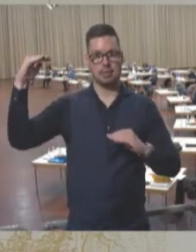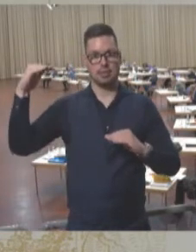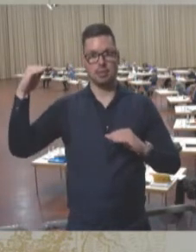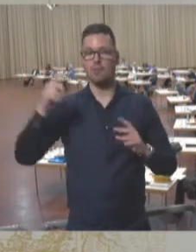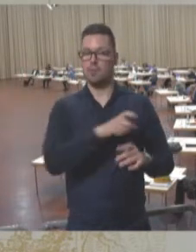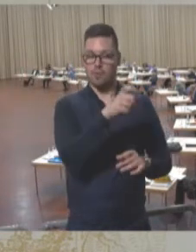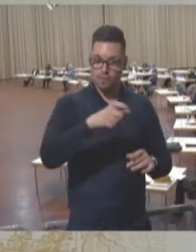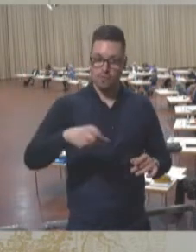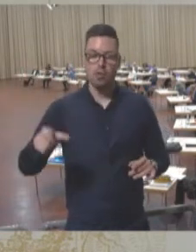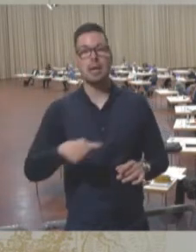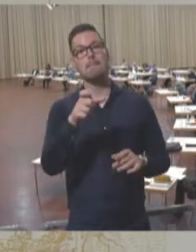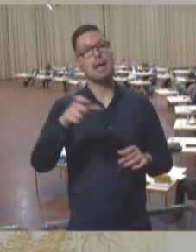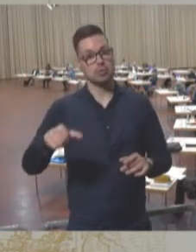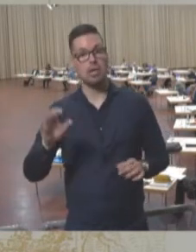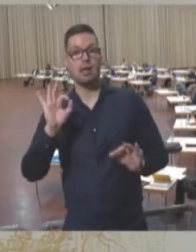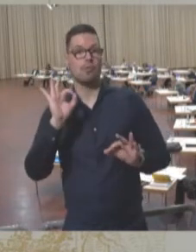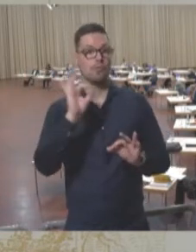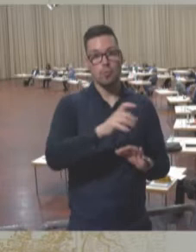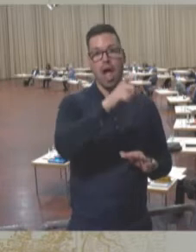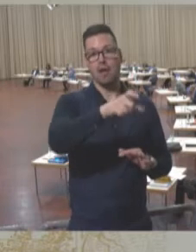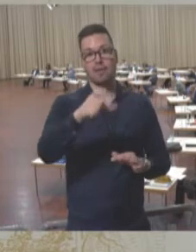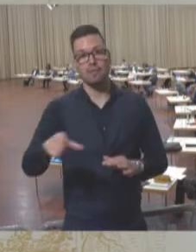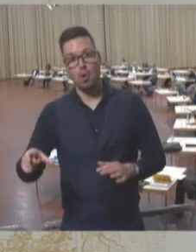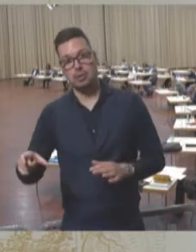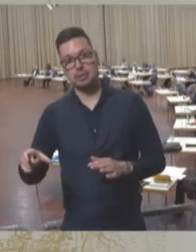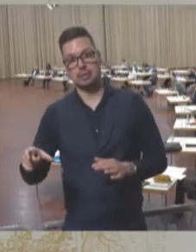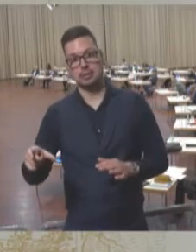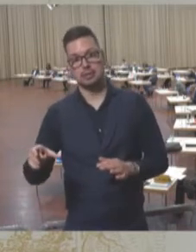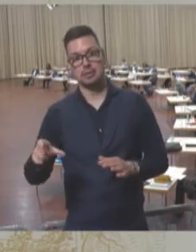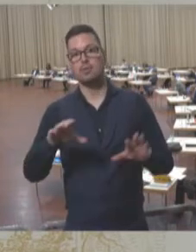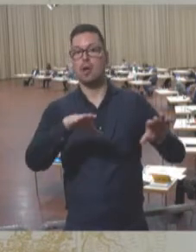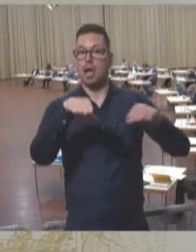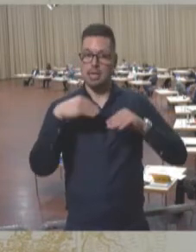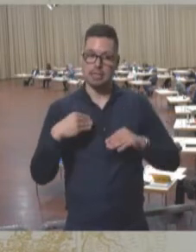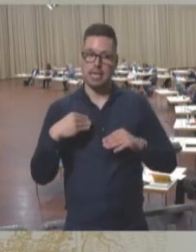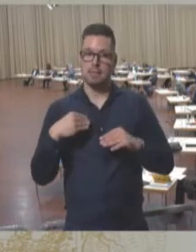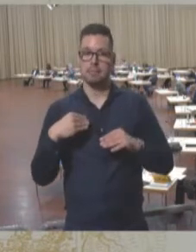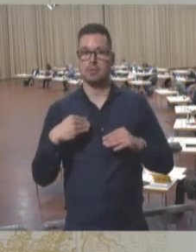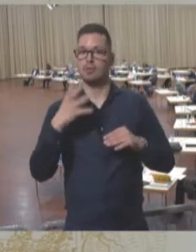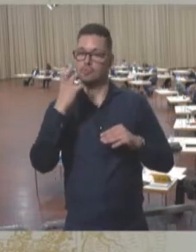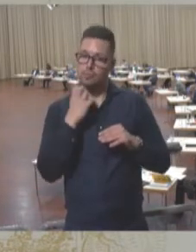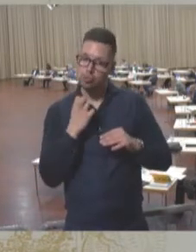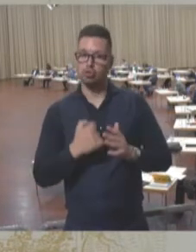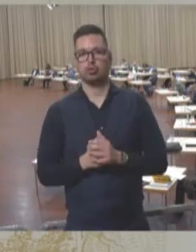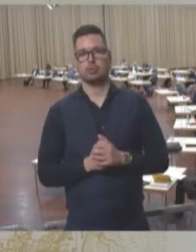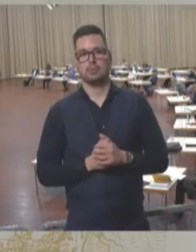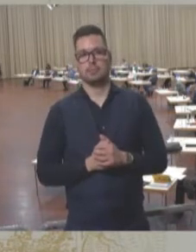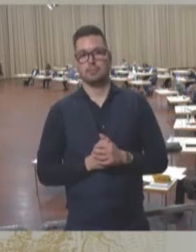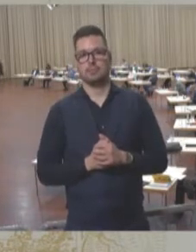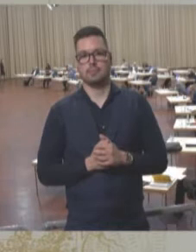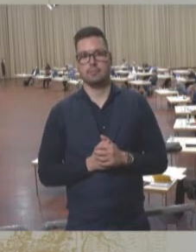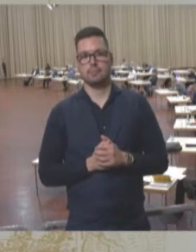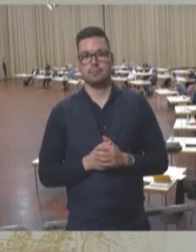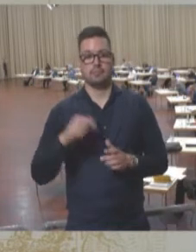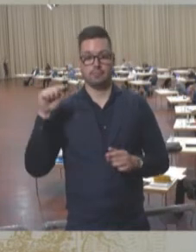jeweils das Personal bereitzustellen, das zur Mandatsübernahme bereit und befähigt ist. Und